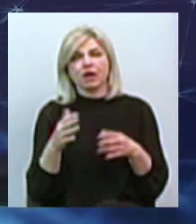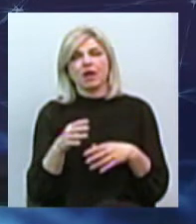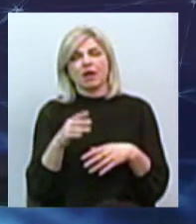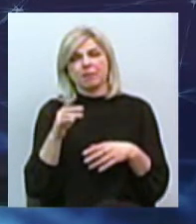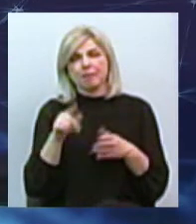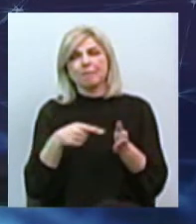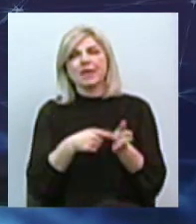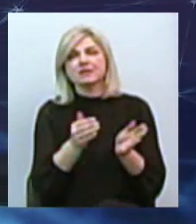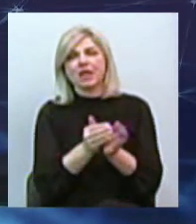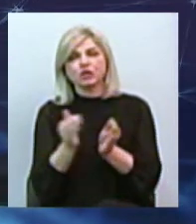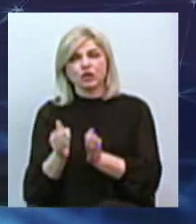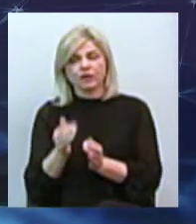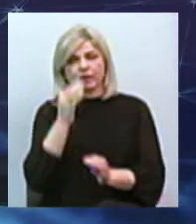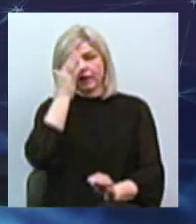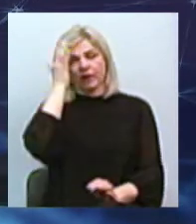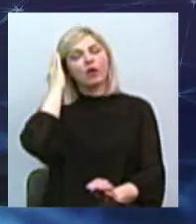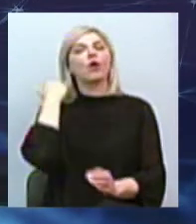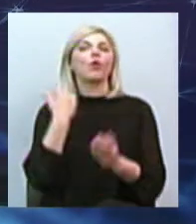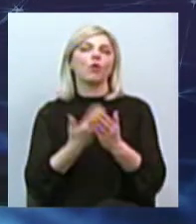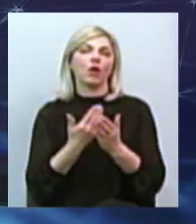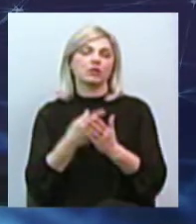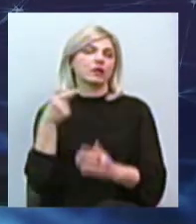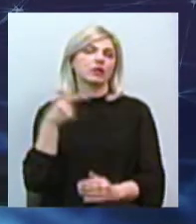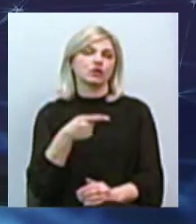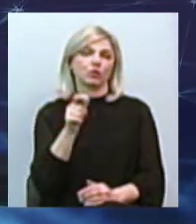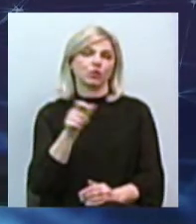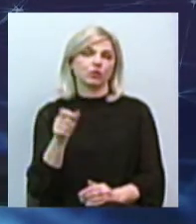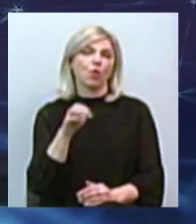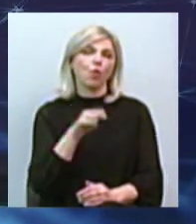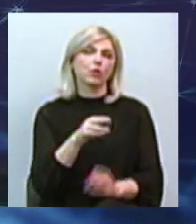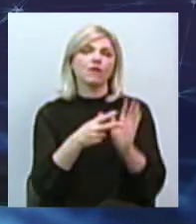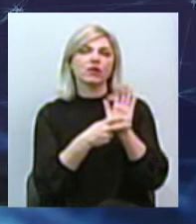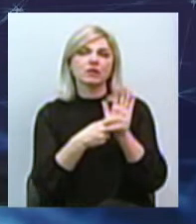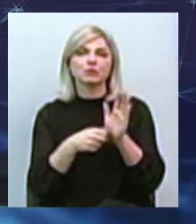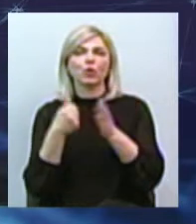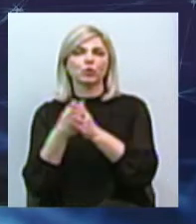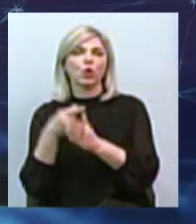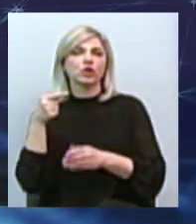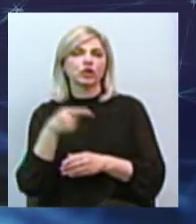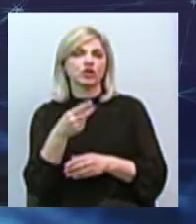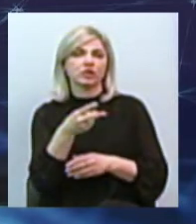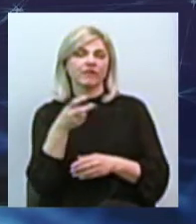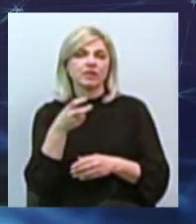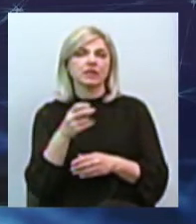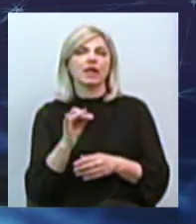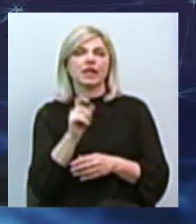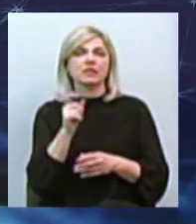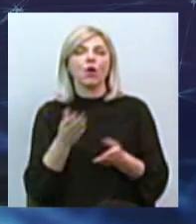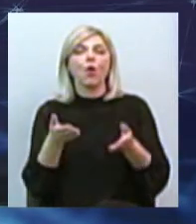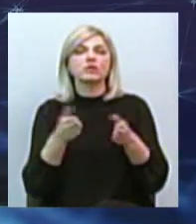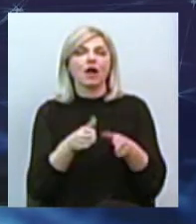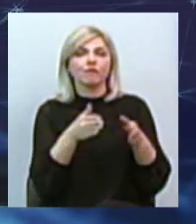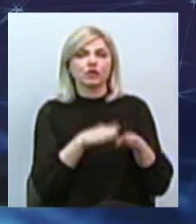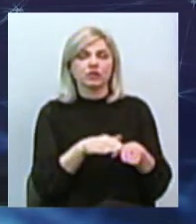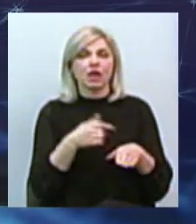бувшіх, в котріх около 1000 тисячі чоловік, від 800 до 1200, це із числа оставшихся. Я